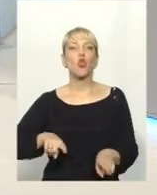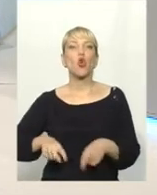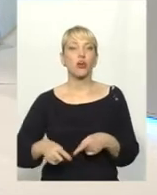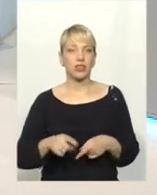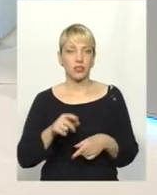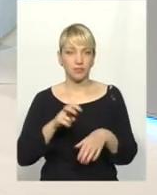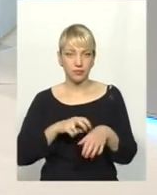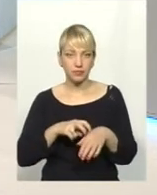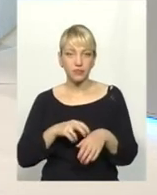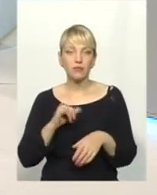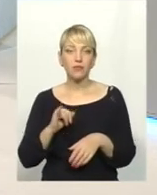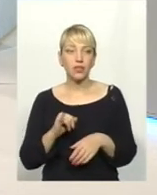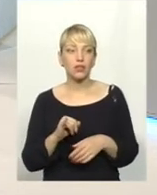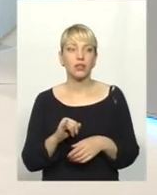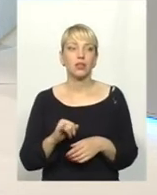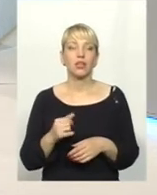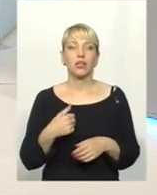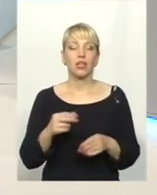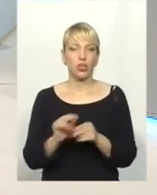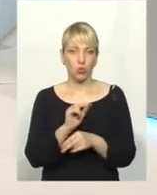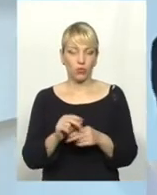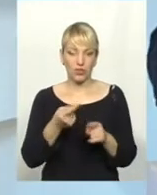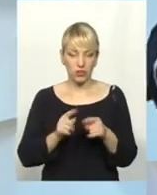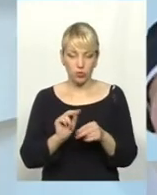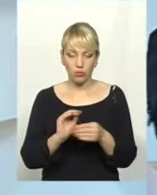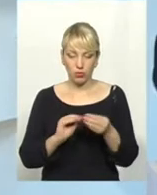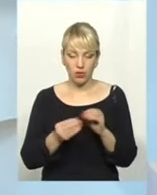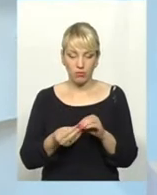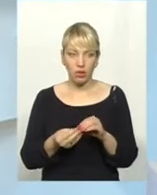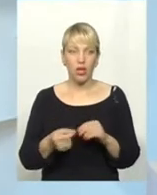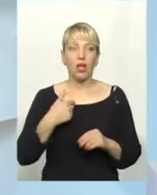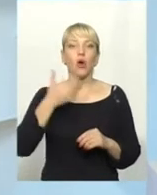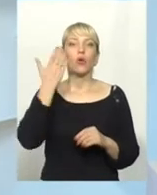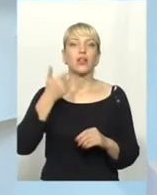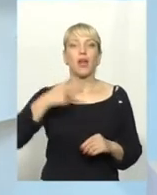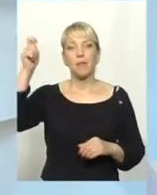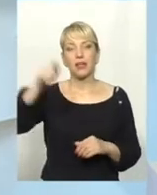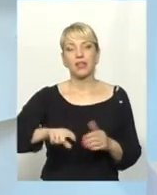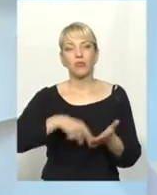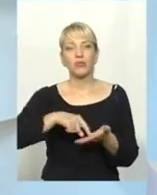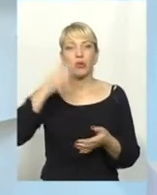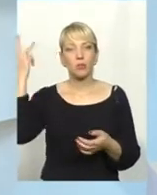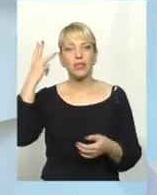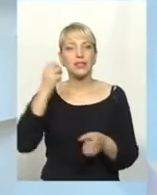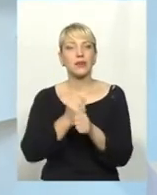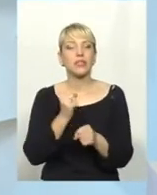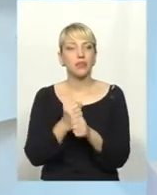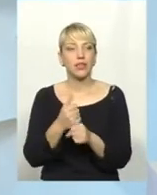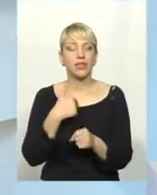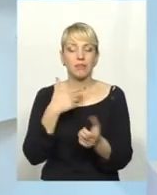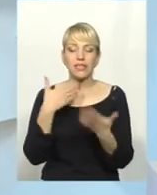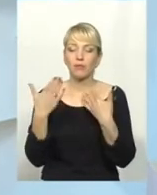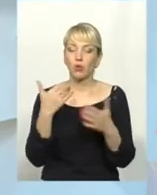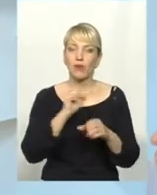проблеми. У мене було, коли я поїхав в Хмельницький працювати, ми спілкувалися з